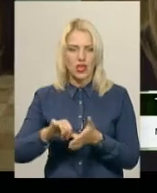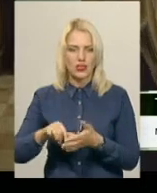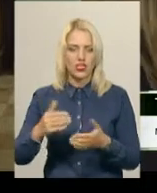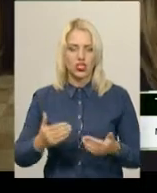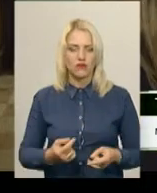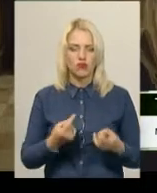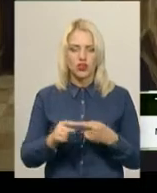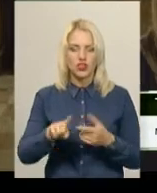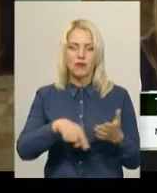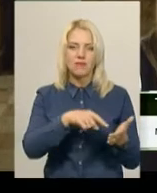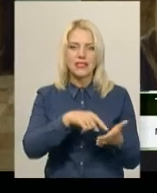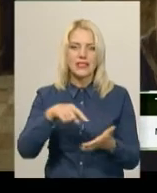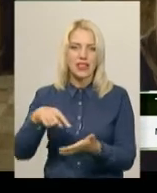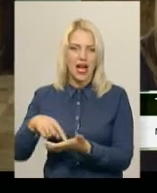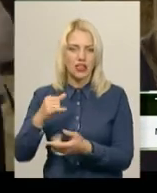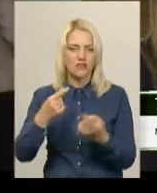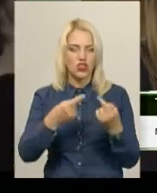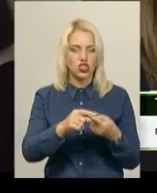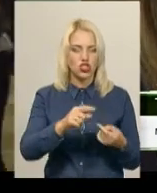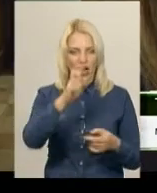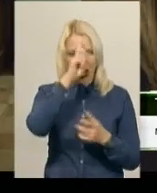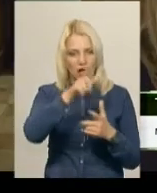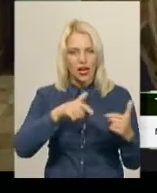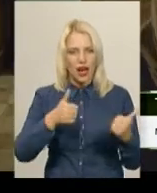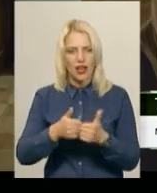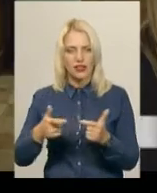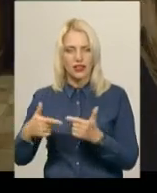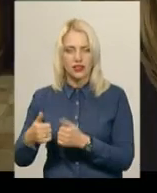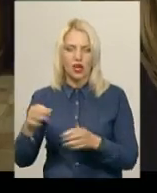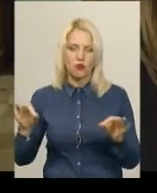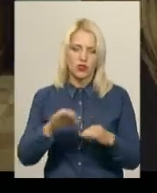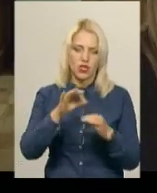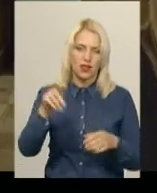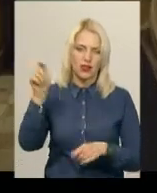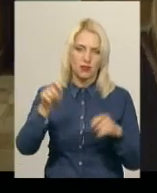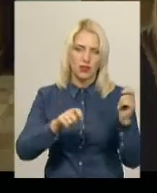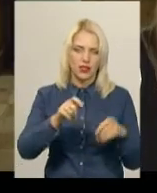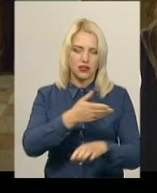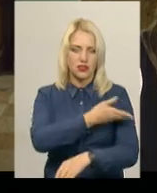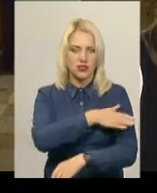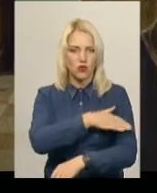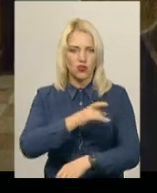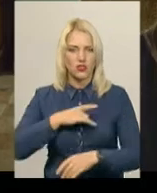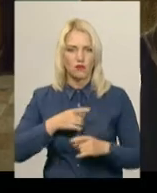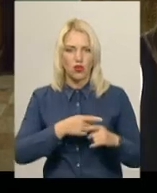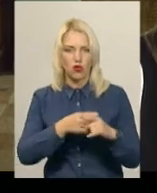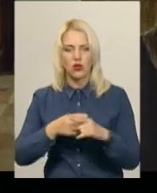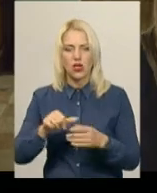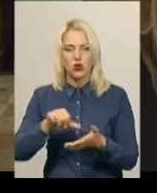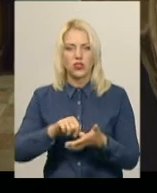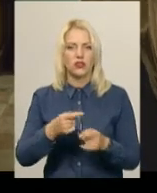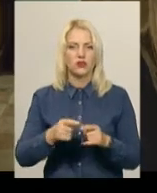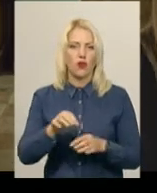навіть в різних країнах. Тобто музиканти у нас приїхали з Польщі і з Білорусі. І учасники цього